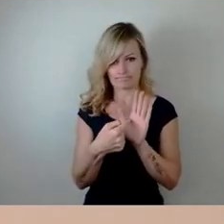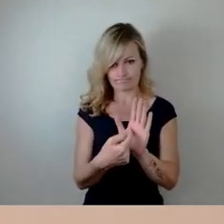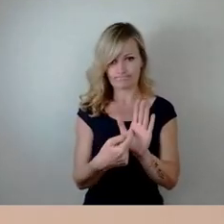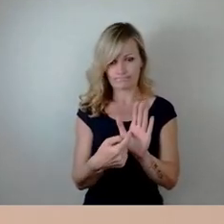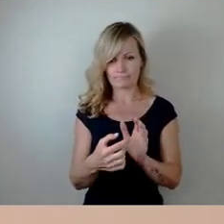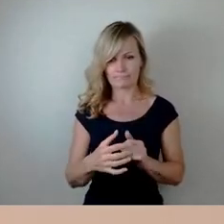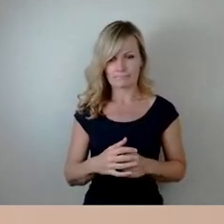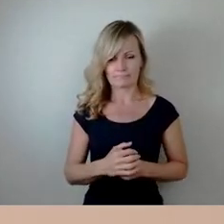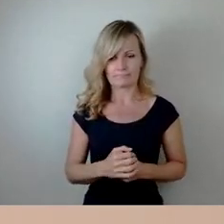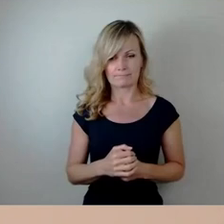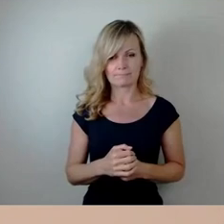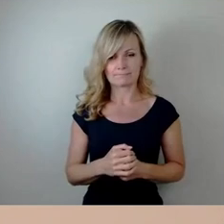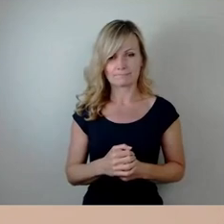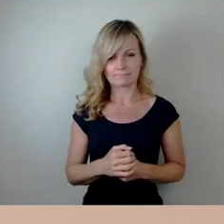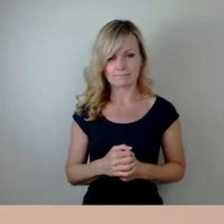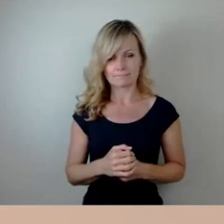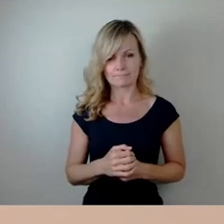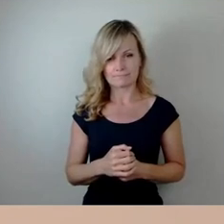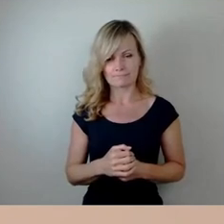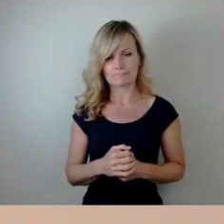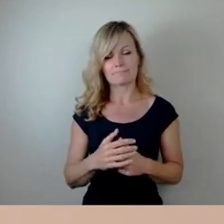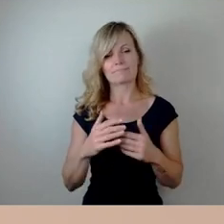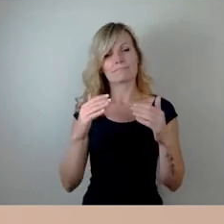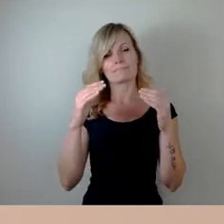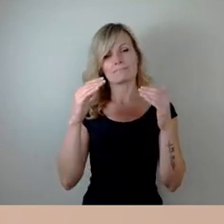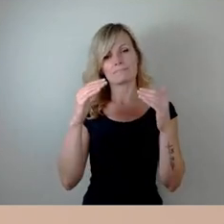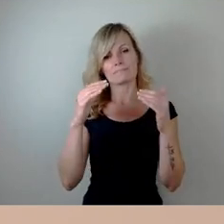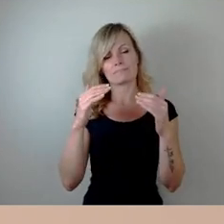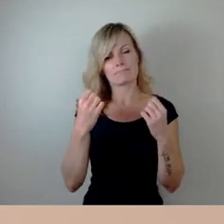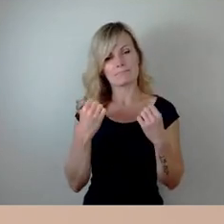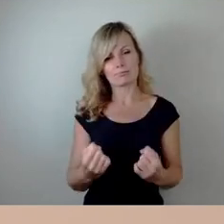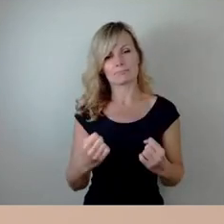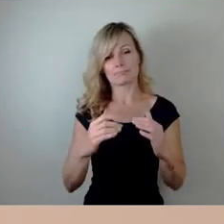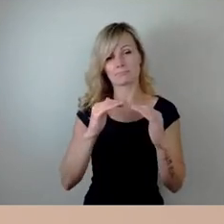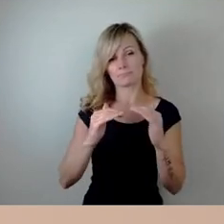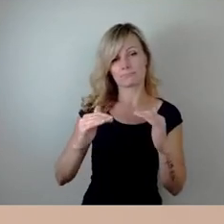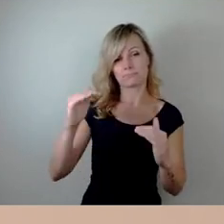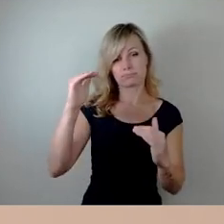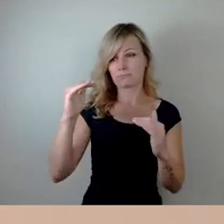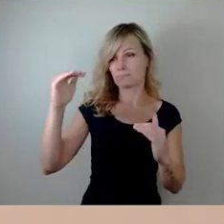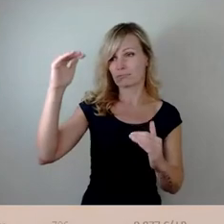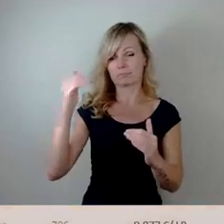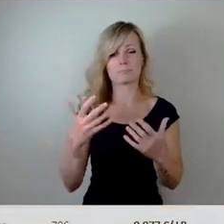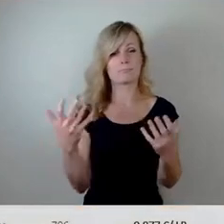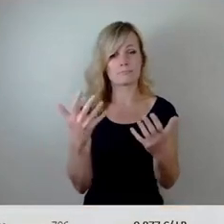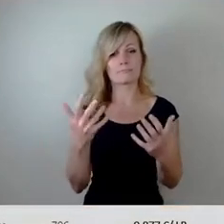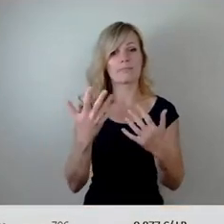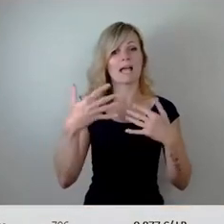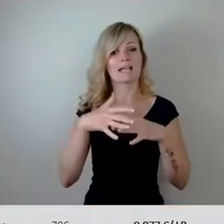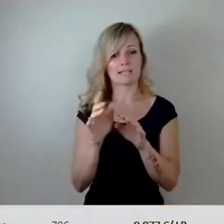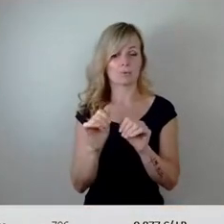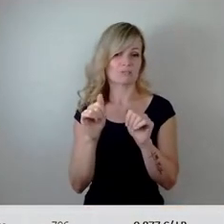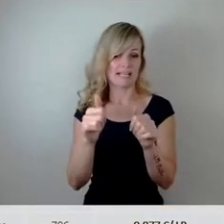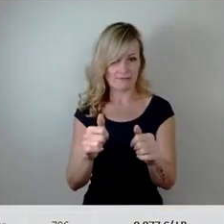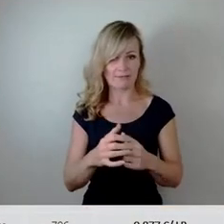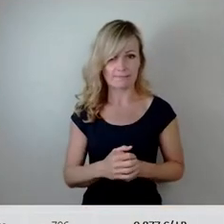Steigerungen finden wir im Bereich der sogenannten Eingliederungshilfe. Das sind Maßnahmen, die Kindern mit